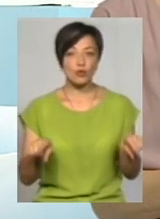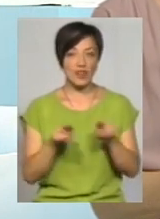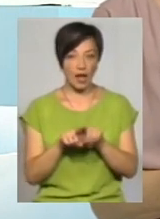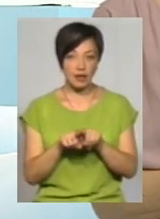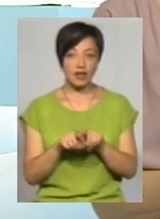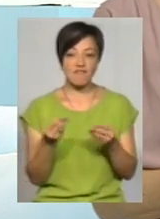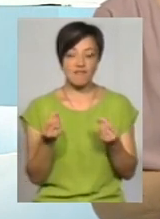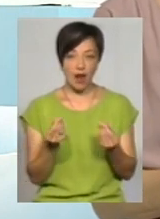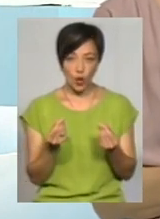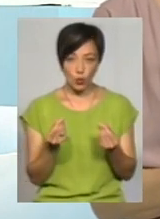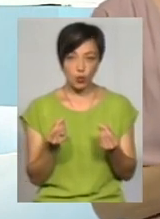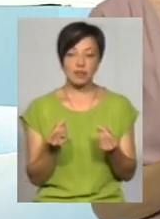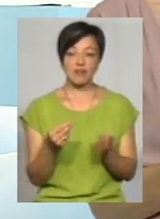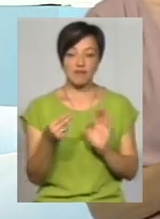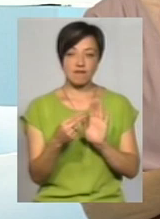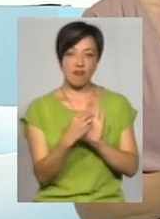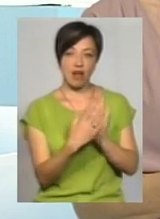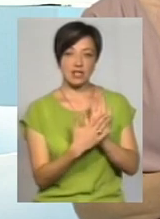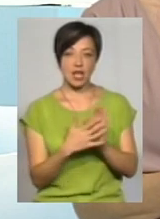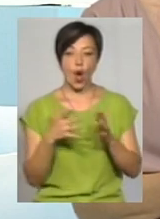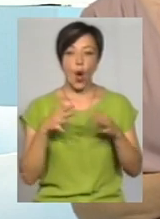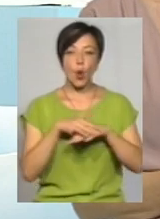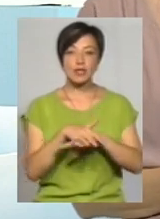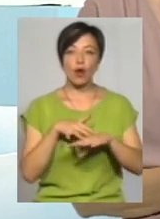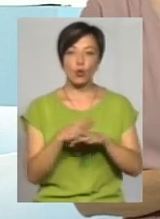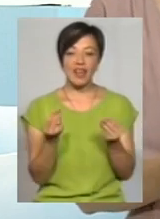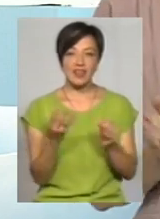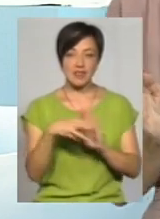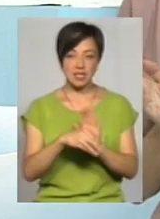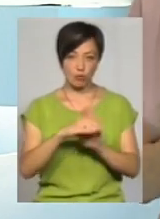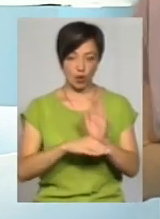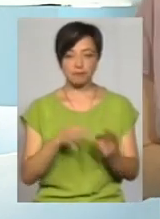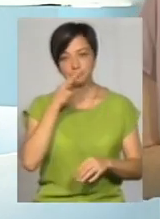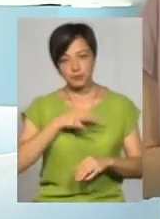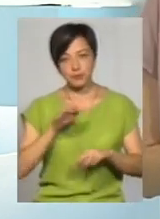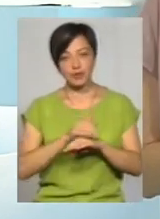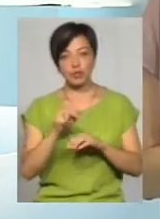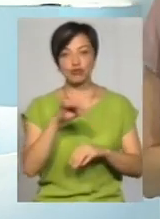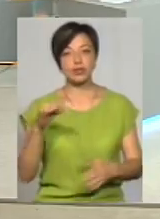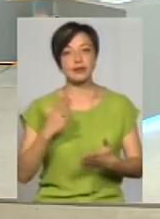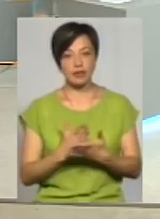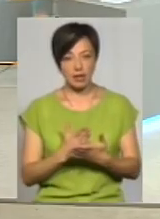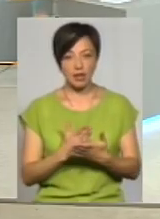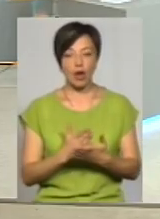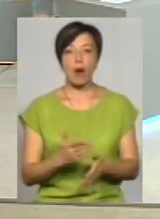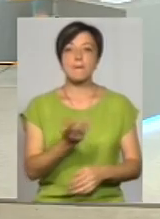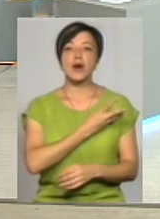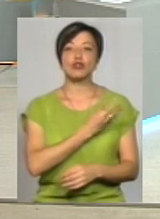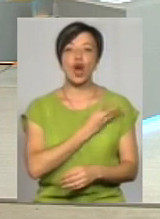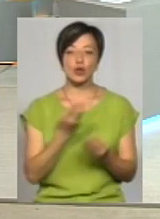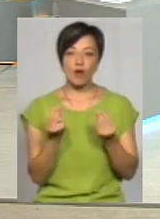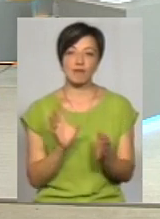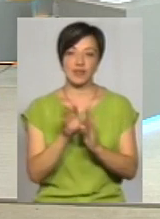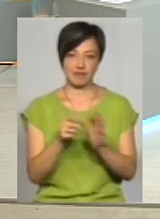валюті вказані розрахунки в інвестиційній програмі. Скажіть, будь ласка, пане Михайле, чи є вже охочі інвестувати саме у цей